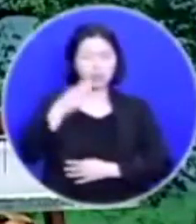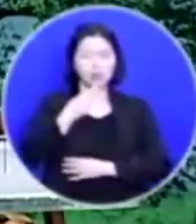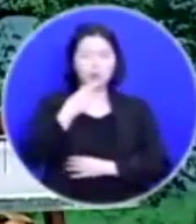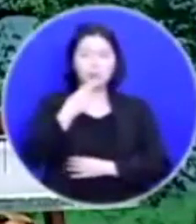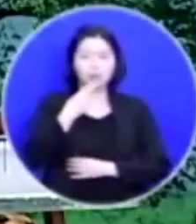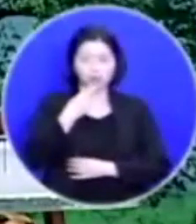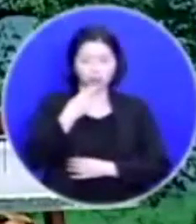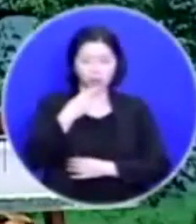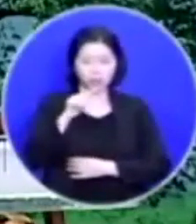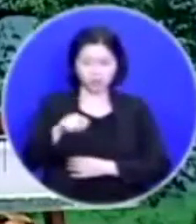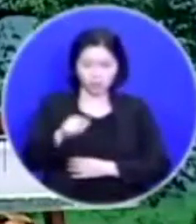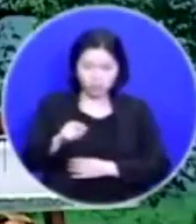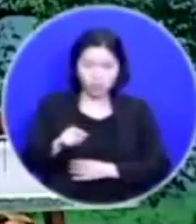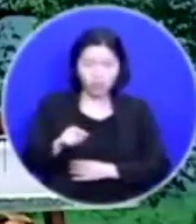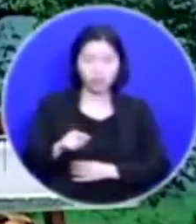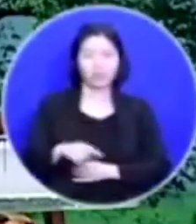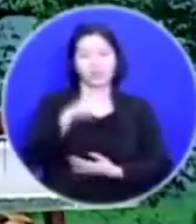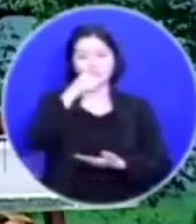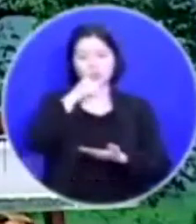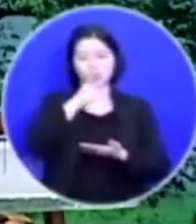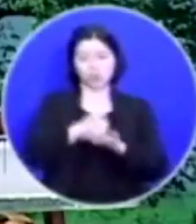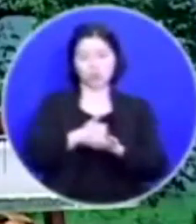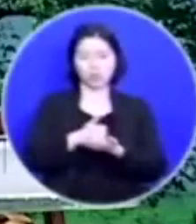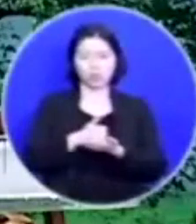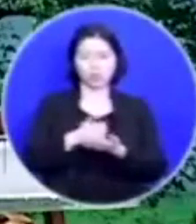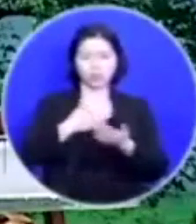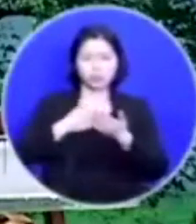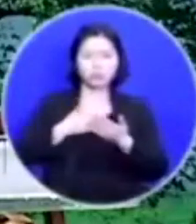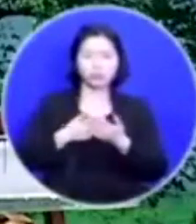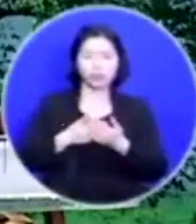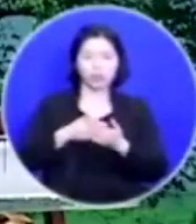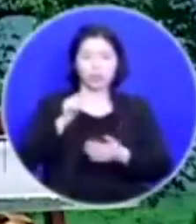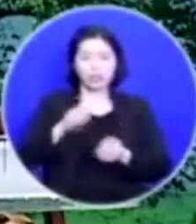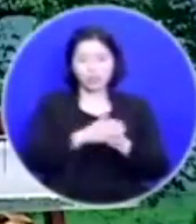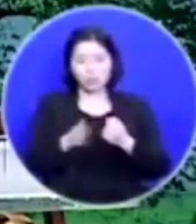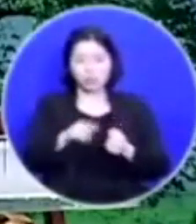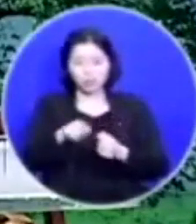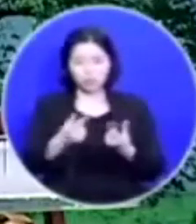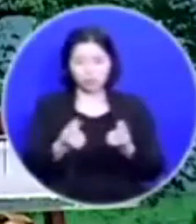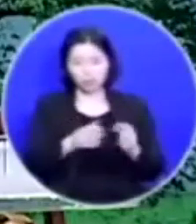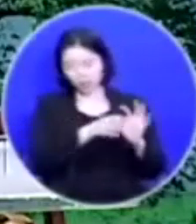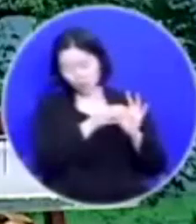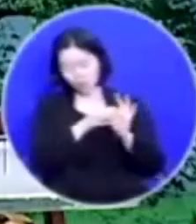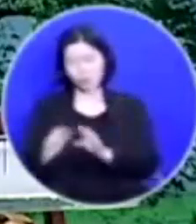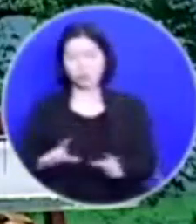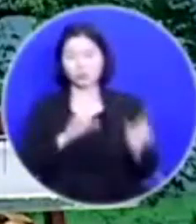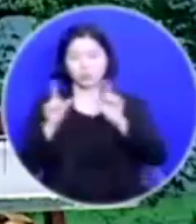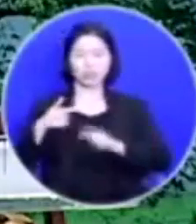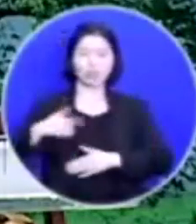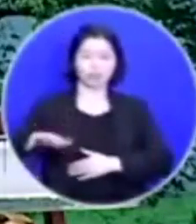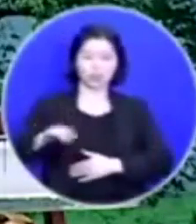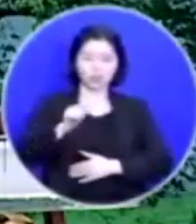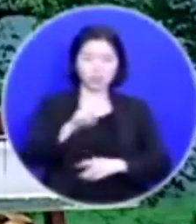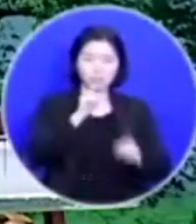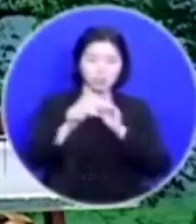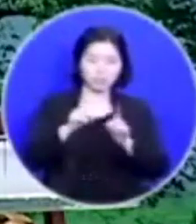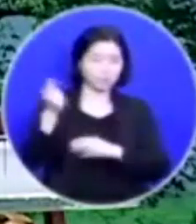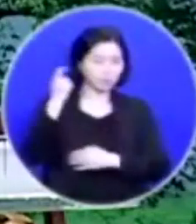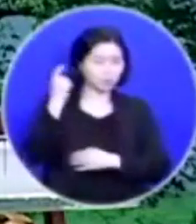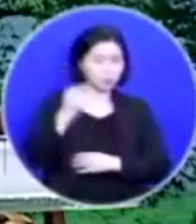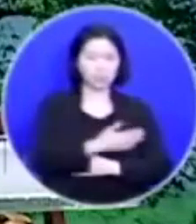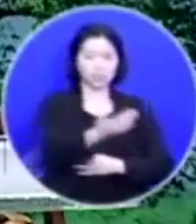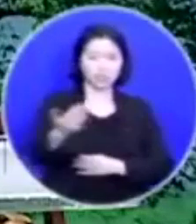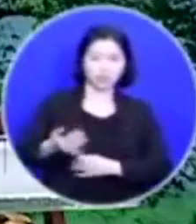그러니까 그걸 그렇게 계속 살아가는 거죠 오늘 이 말씀을 듣는 여러분들